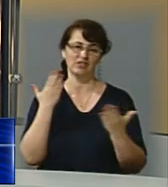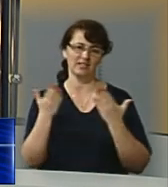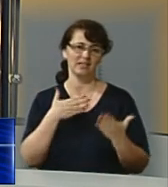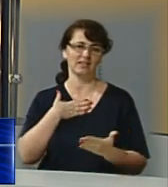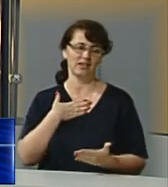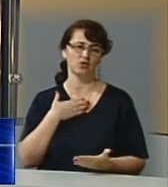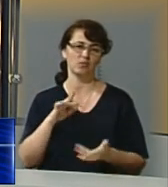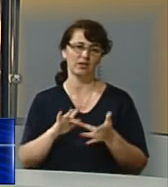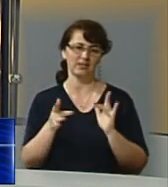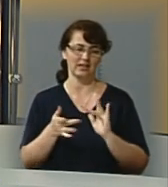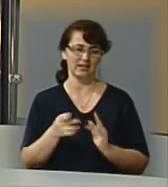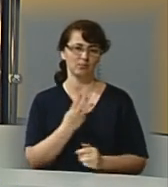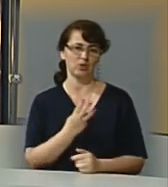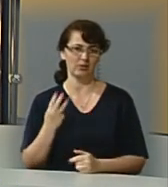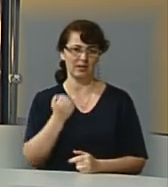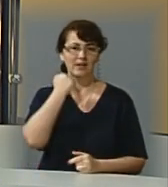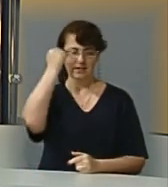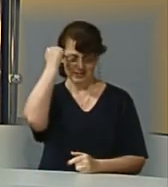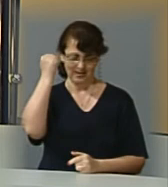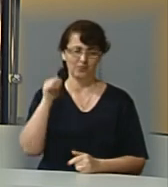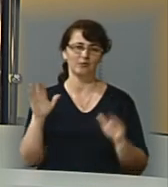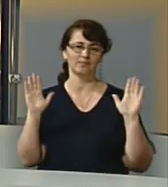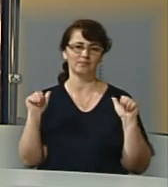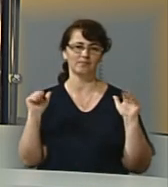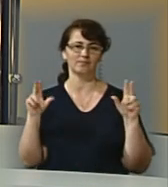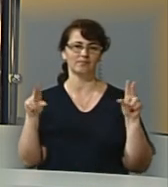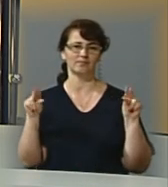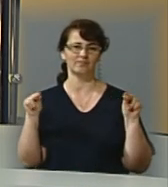нашому інтернет-порталі. Дякую, що з нами. До зустрічі.